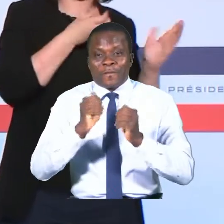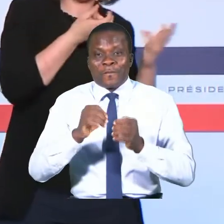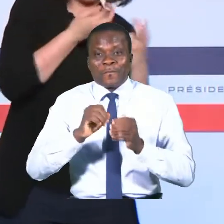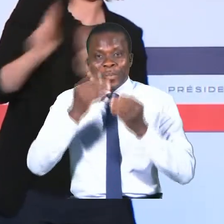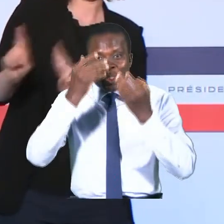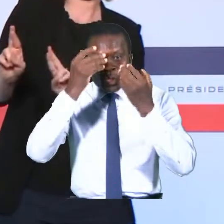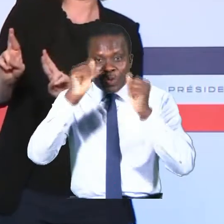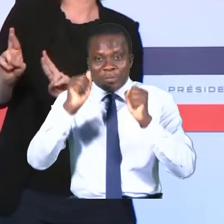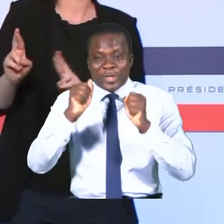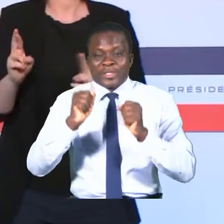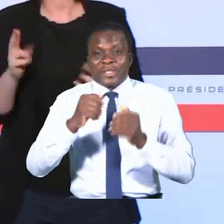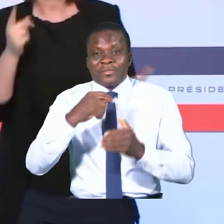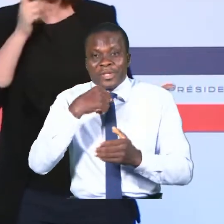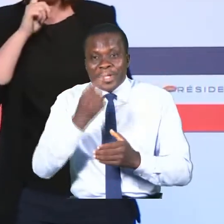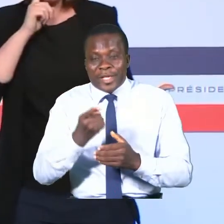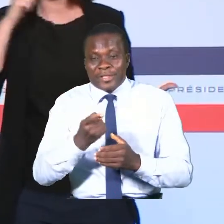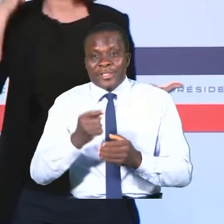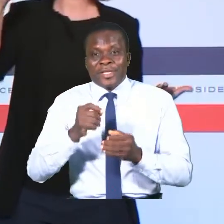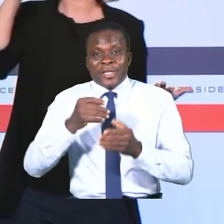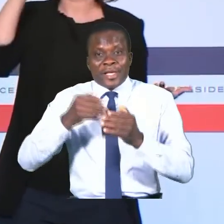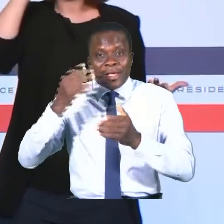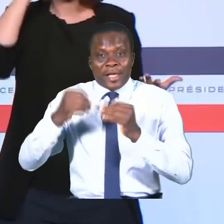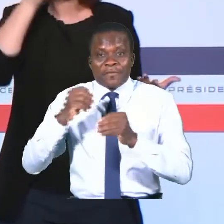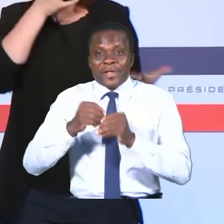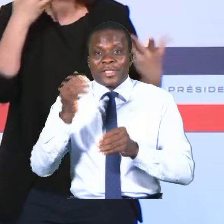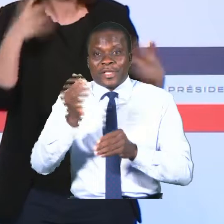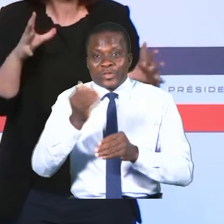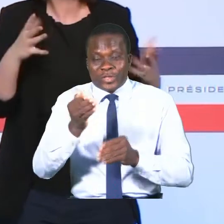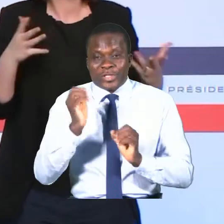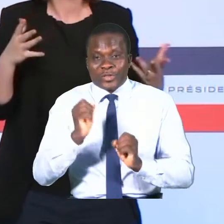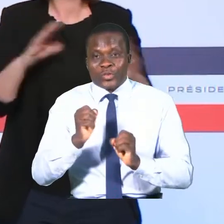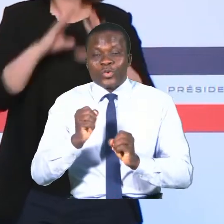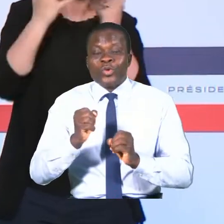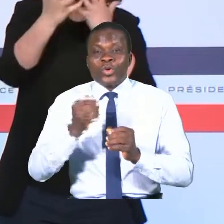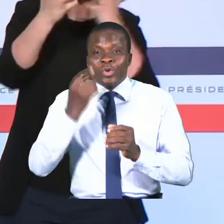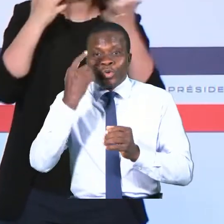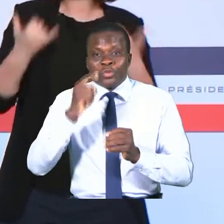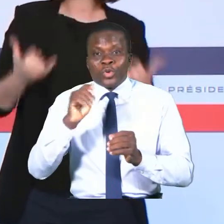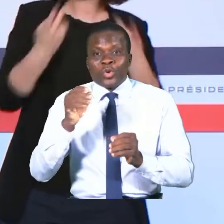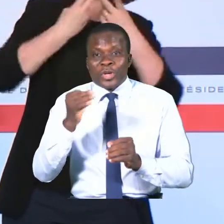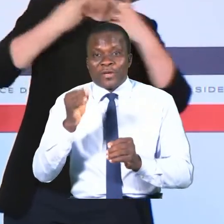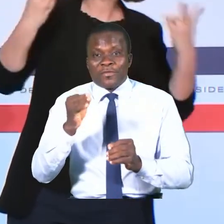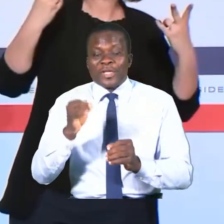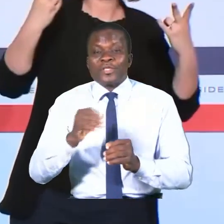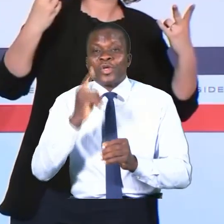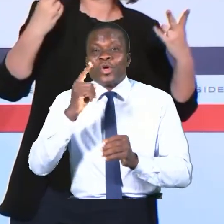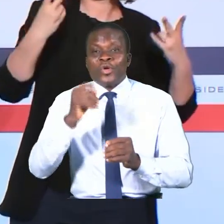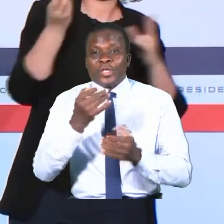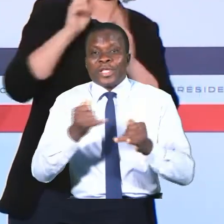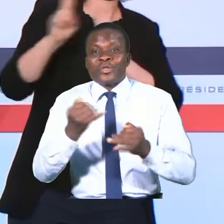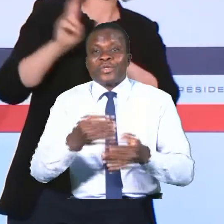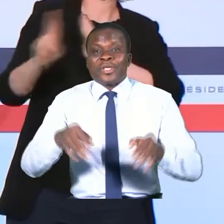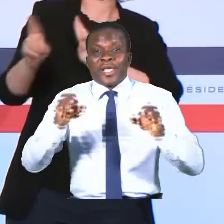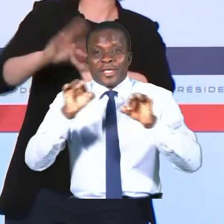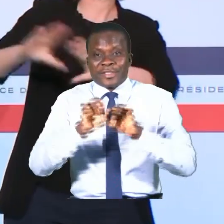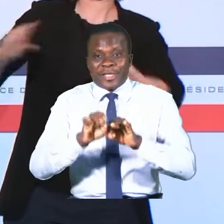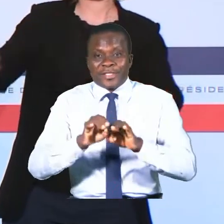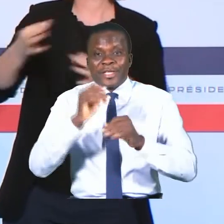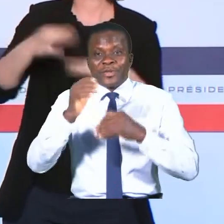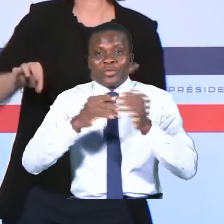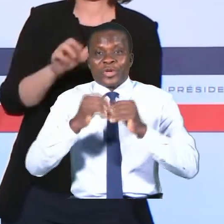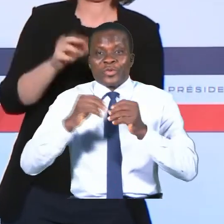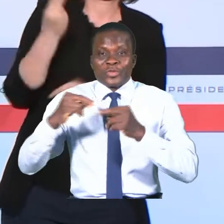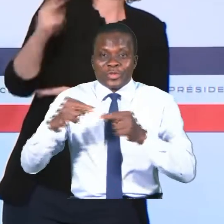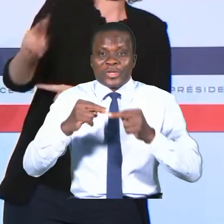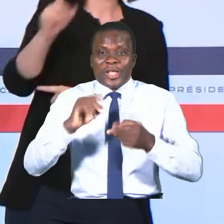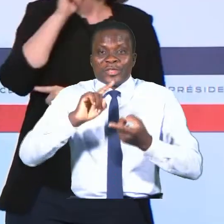avait mis en avant dans son discours la restitution d'œuvres des collections publiques françaises comme l'un des enjeux essentiels pour la construction d'une relation d